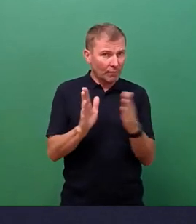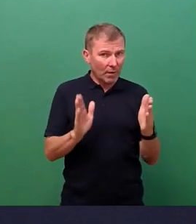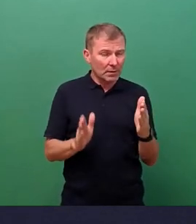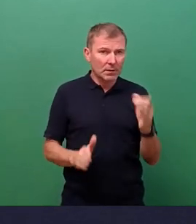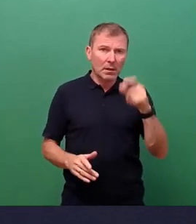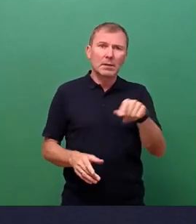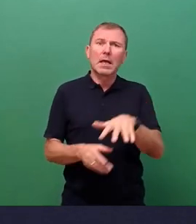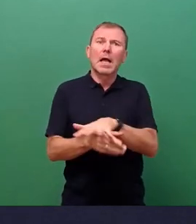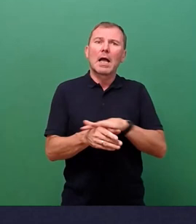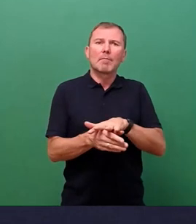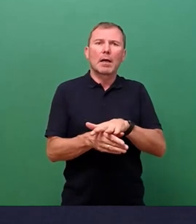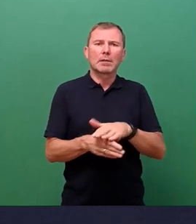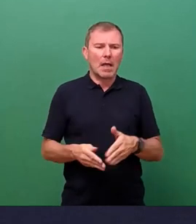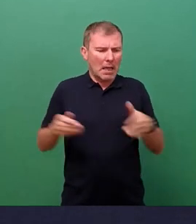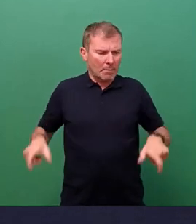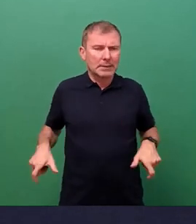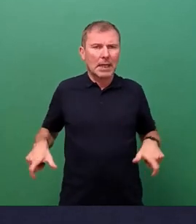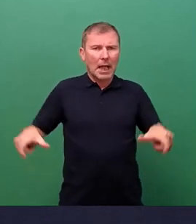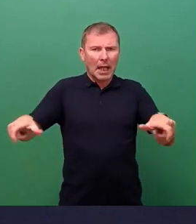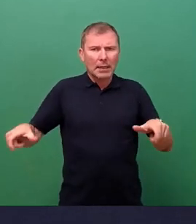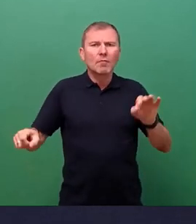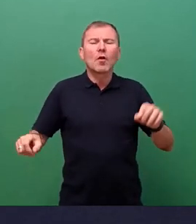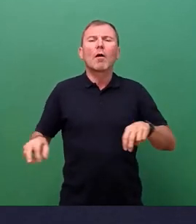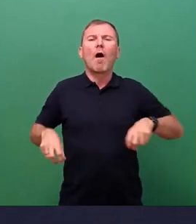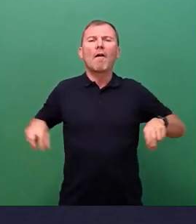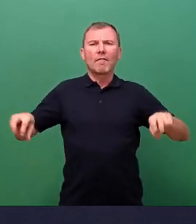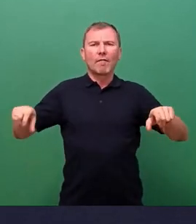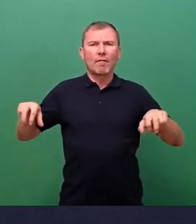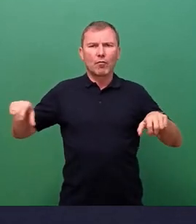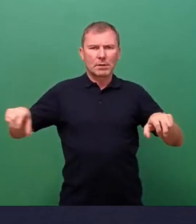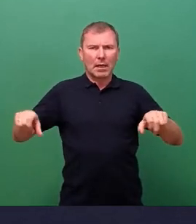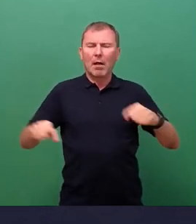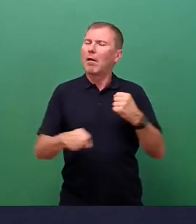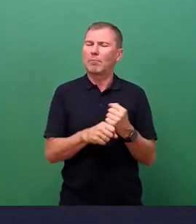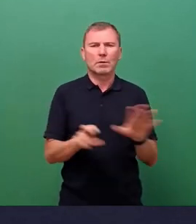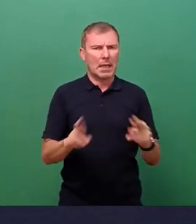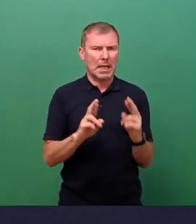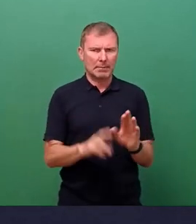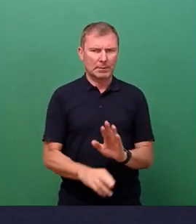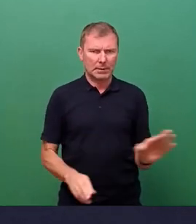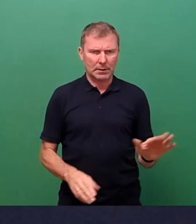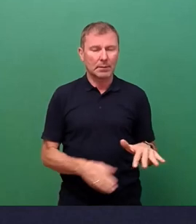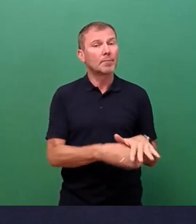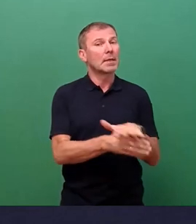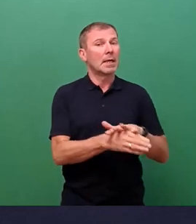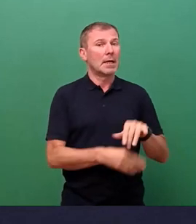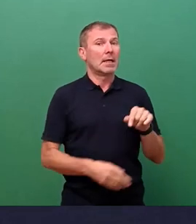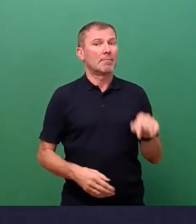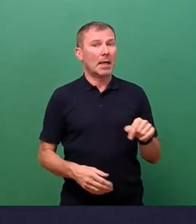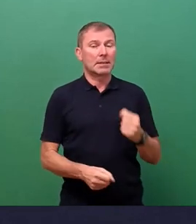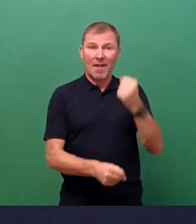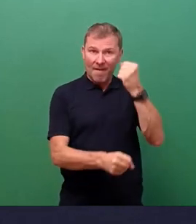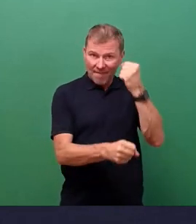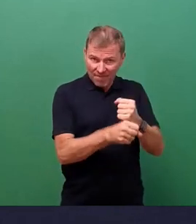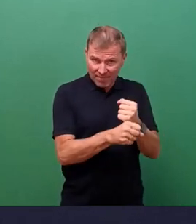Platzrentern auch für den Fußverkehr gewährleisten. Bereiche, die fertiggestellt sind, können,